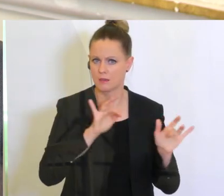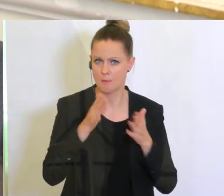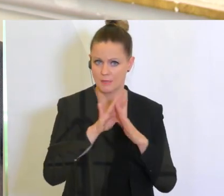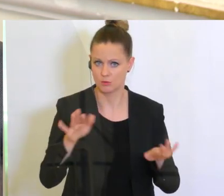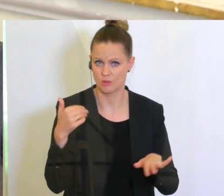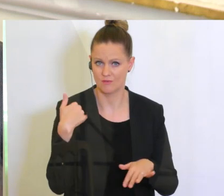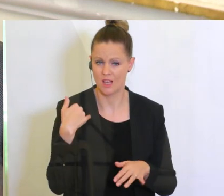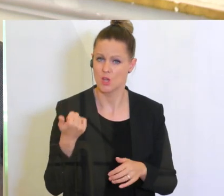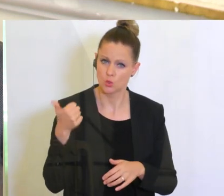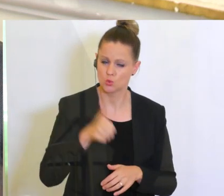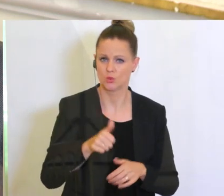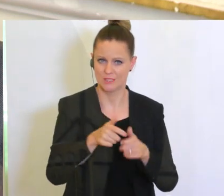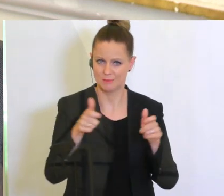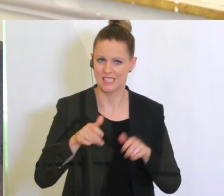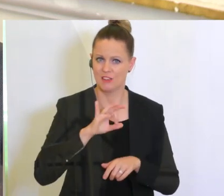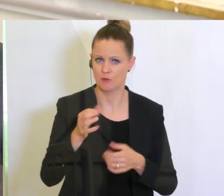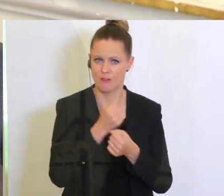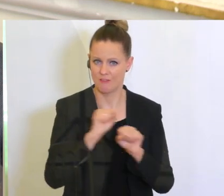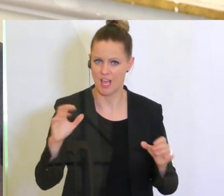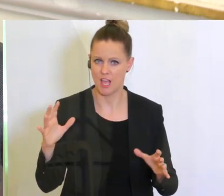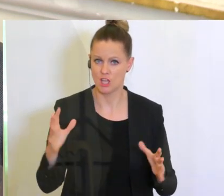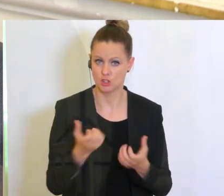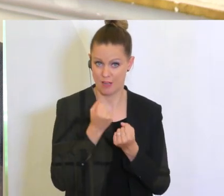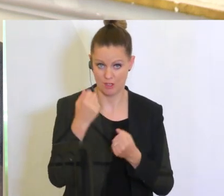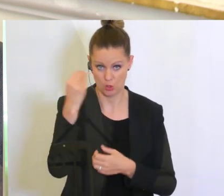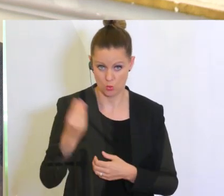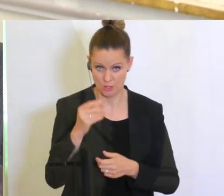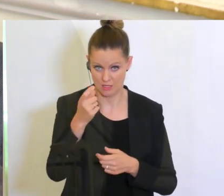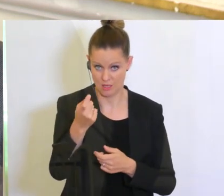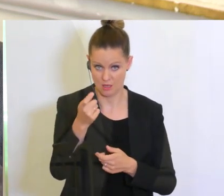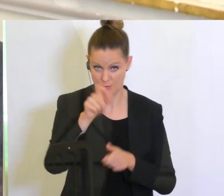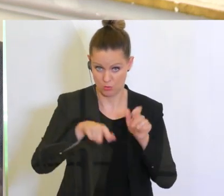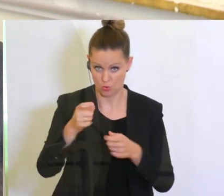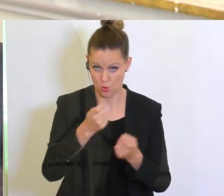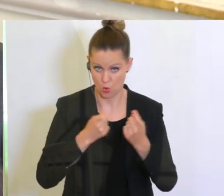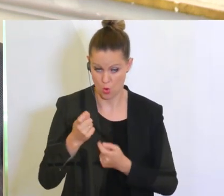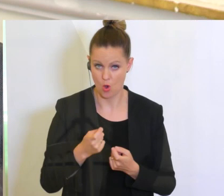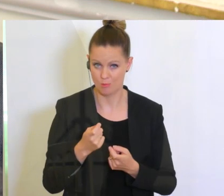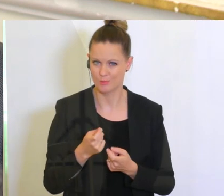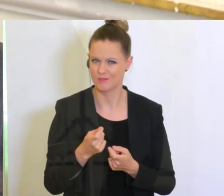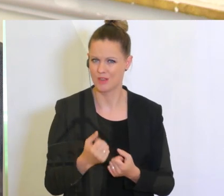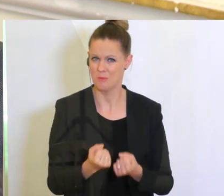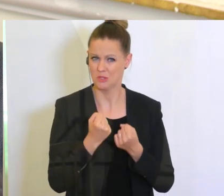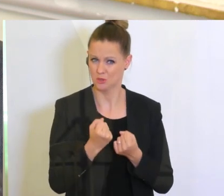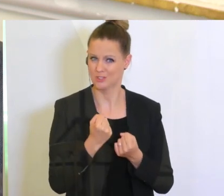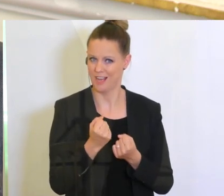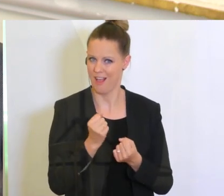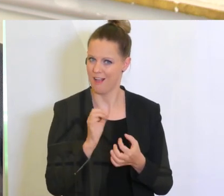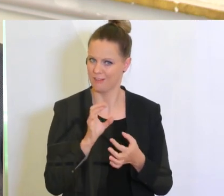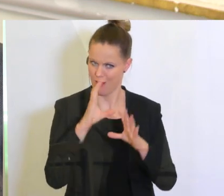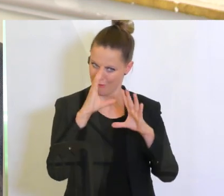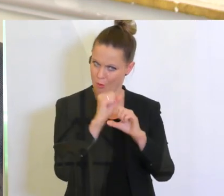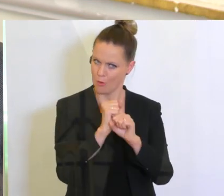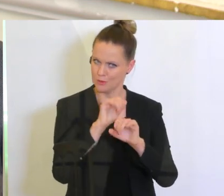ein zusätzliches finanzielles Paket auch geben, speziell für freischaffende Künstler, die Sie ja sehr stark auf dem Radar haben, wenn ich das